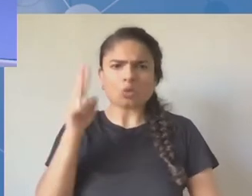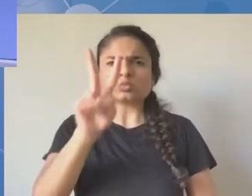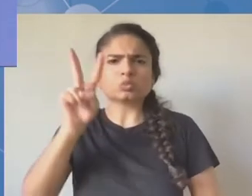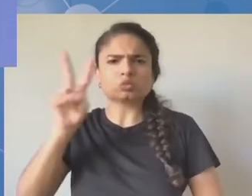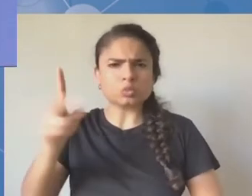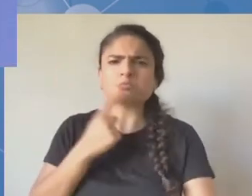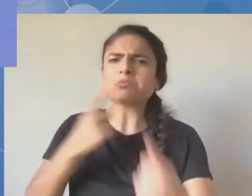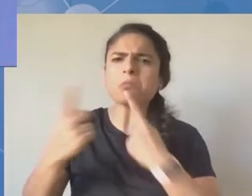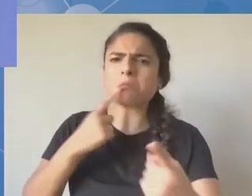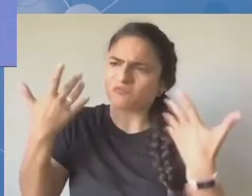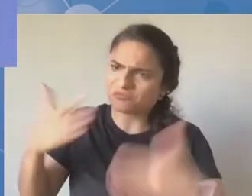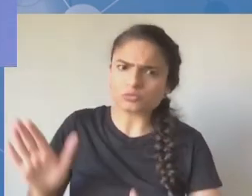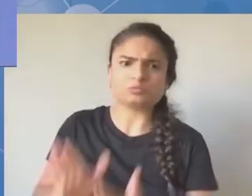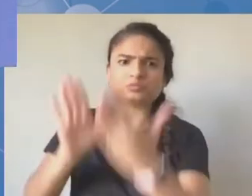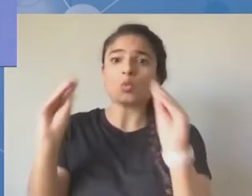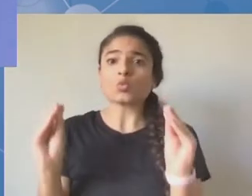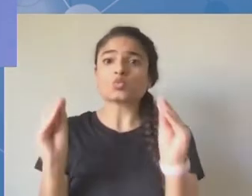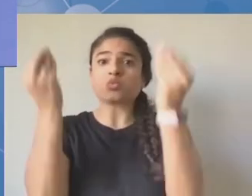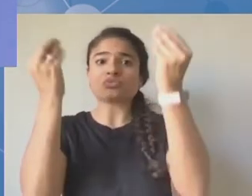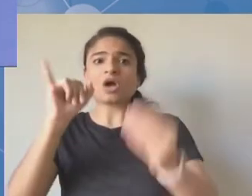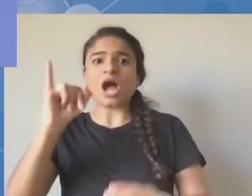internetu. Bardzo dziękuję, nie mam już czasu na więcej.